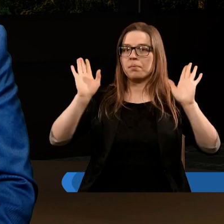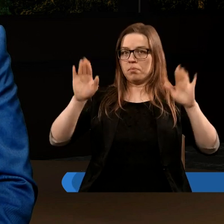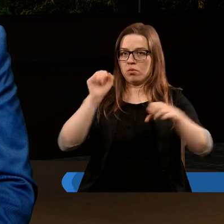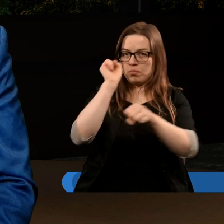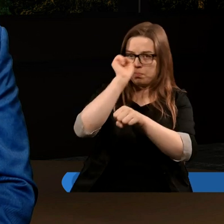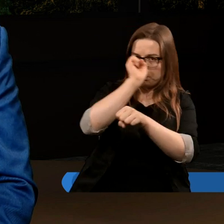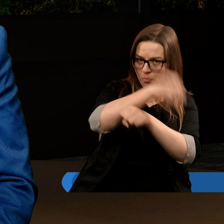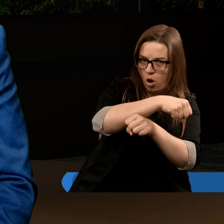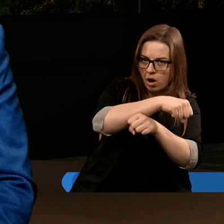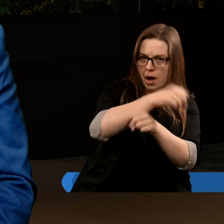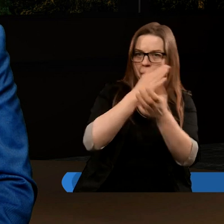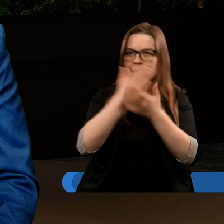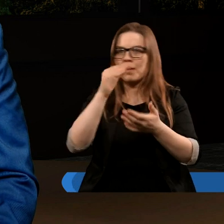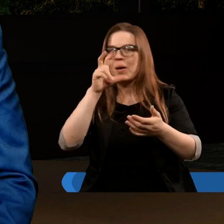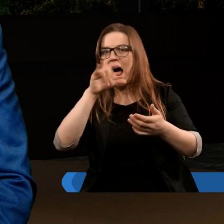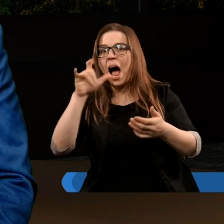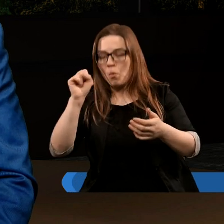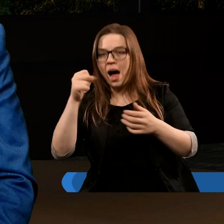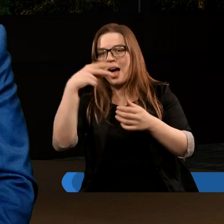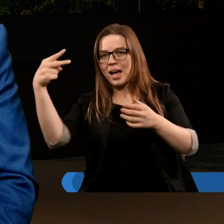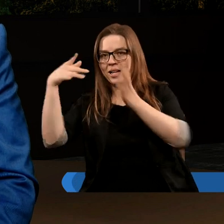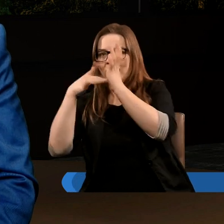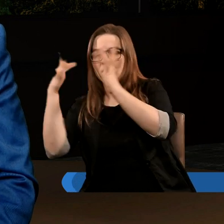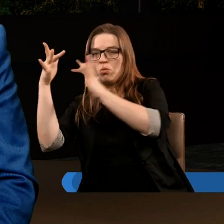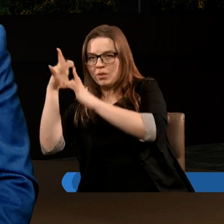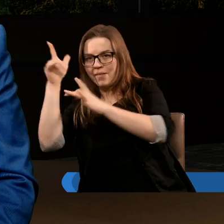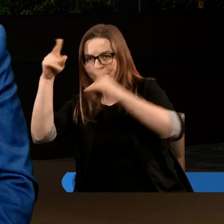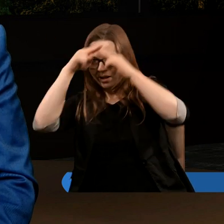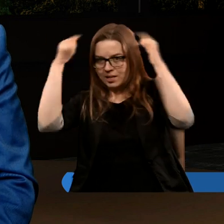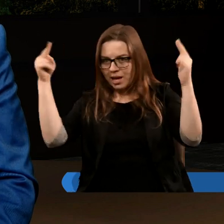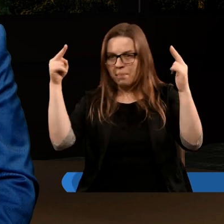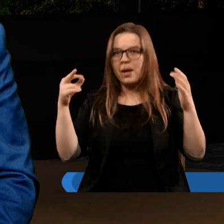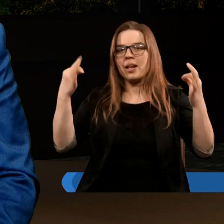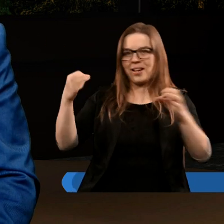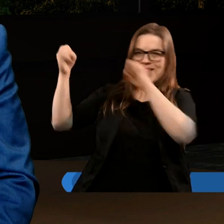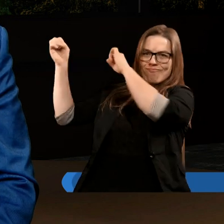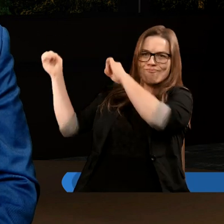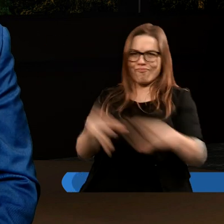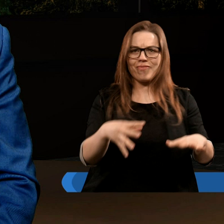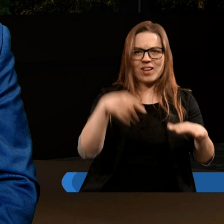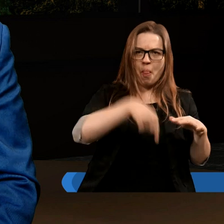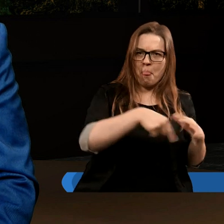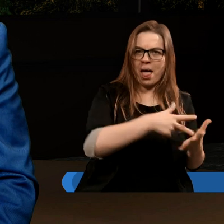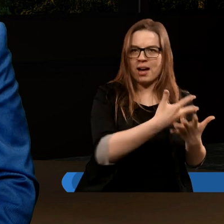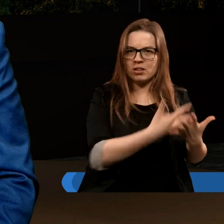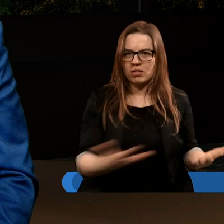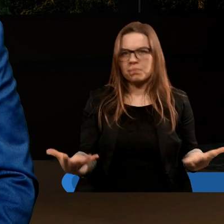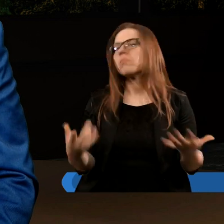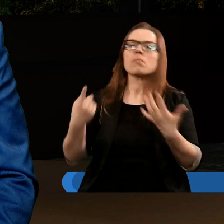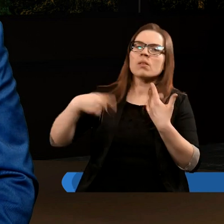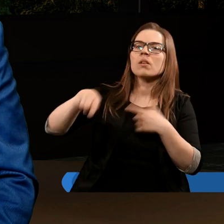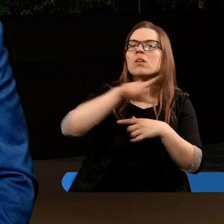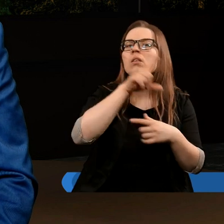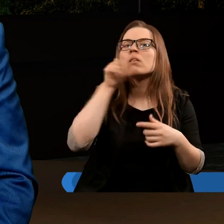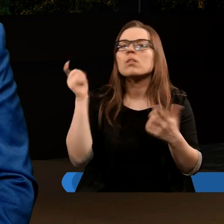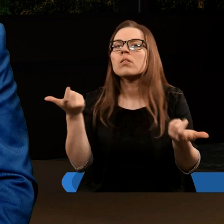pokonany przez tego Michała, Jezusa Chrystusa, tam w niebie i teraz został zrzucony, to co mają zrobić ludzie?